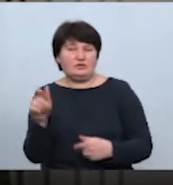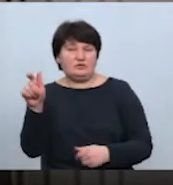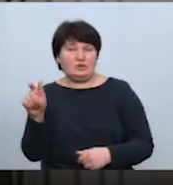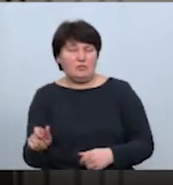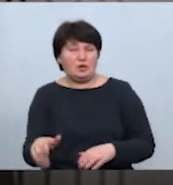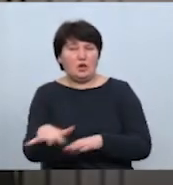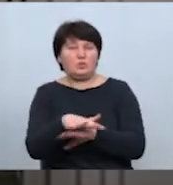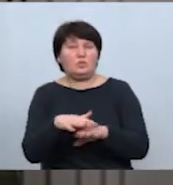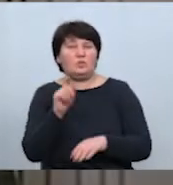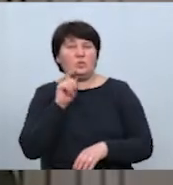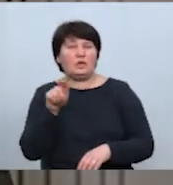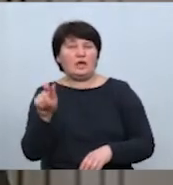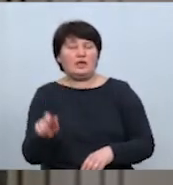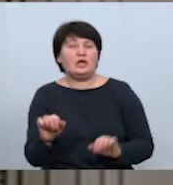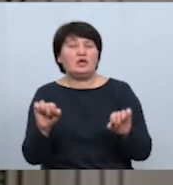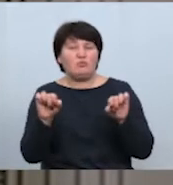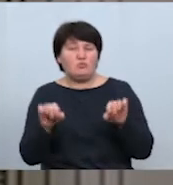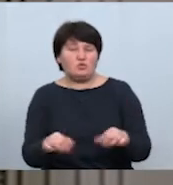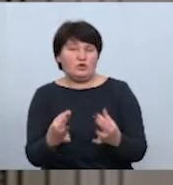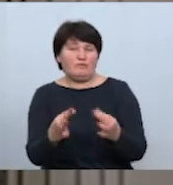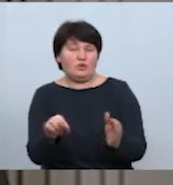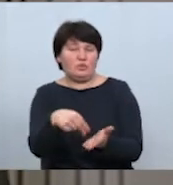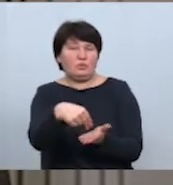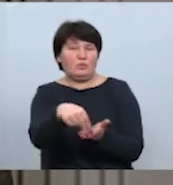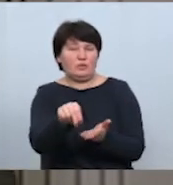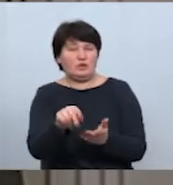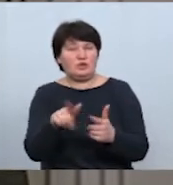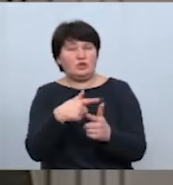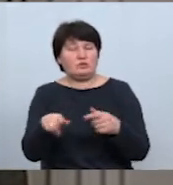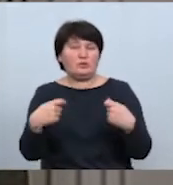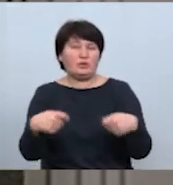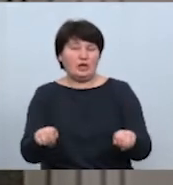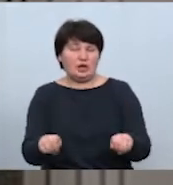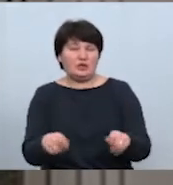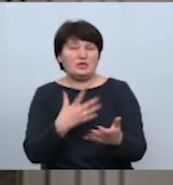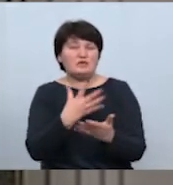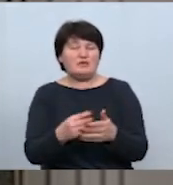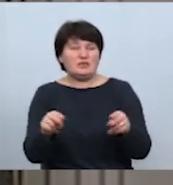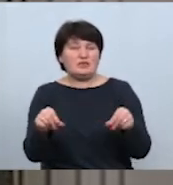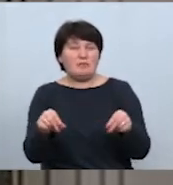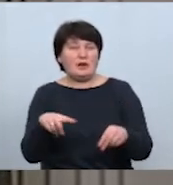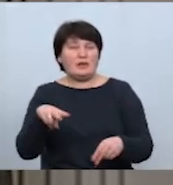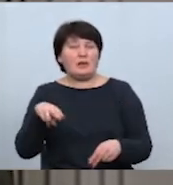України, які можуть вільно купити чи продати свій земельний пай